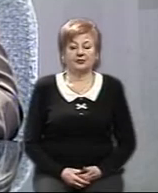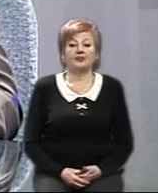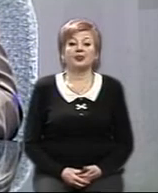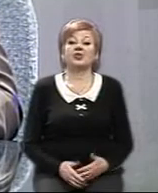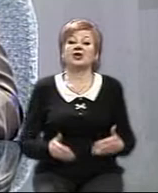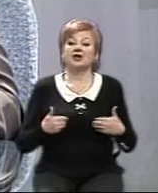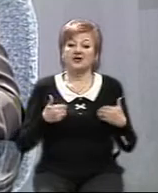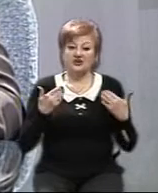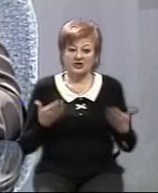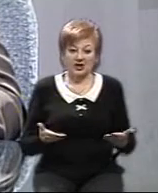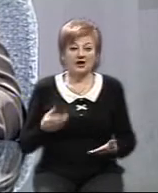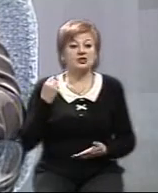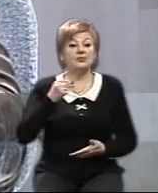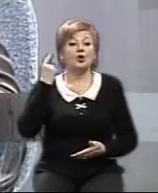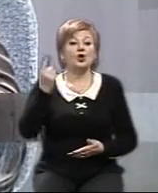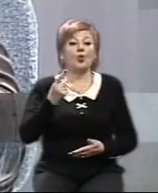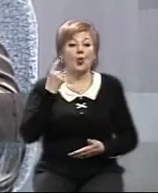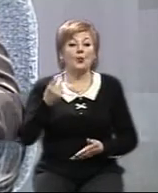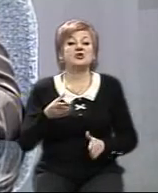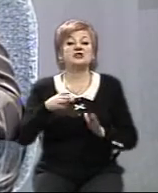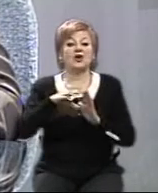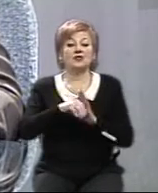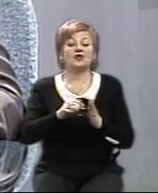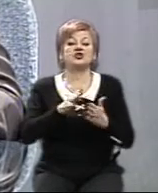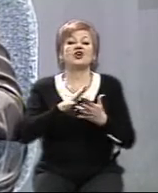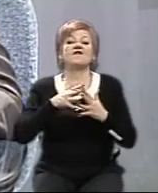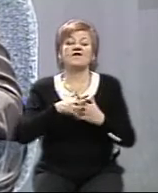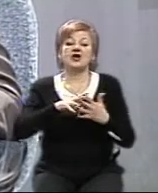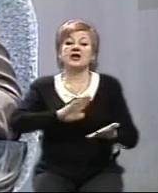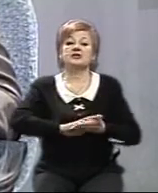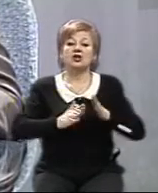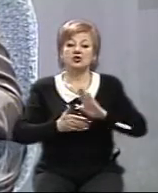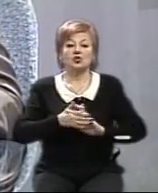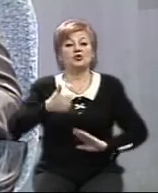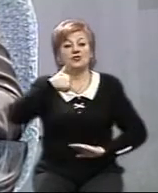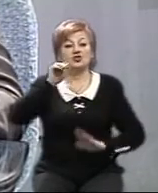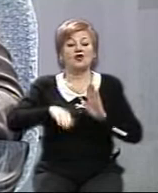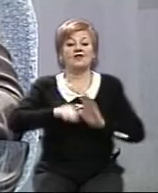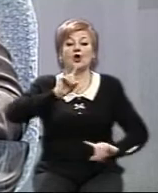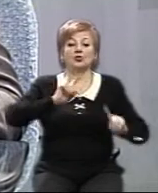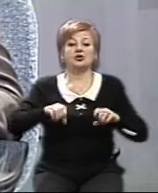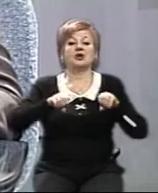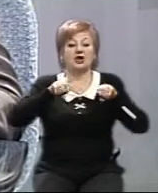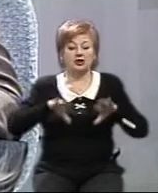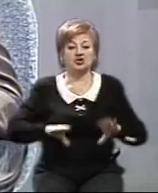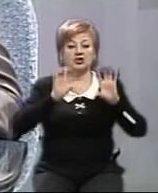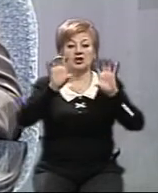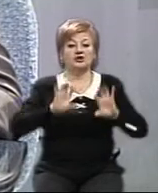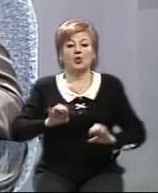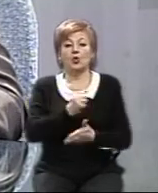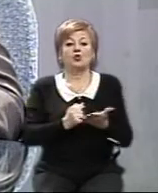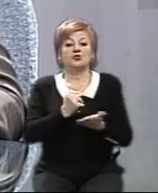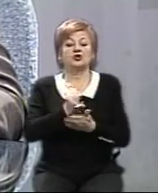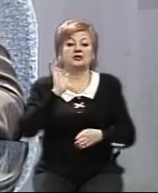Вітаю! У Запорізькій області запроваджується воєнний стан. Вчора Верховна Рада України ухвалила закон про затвердження